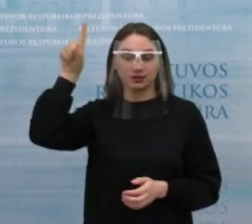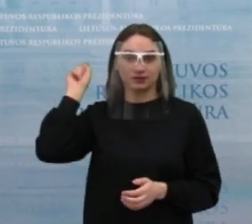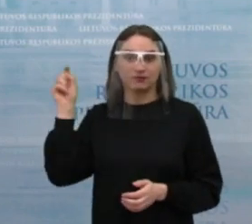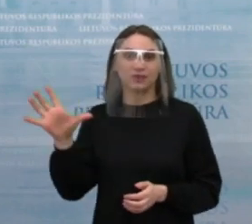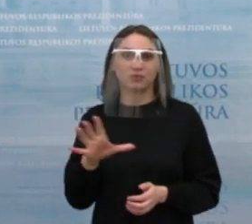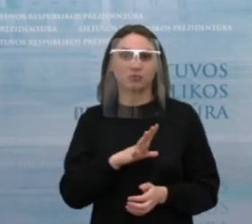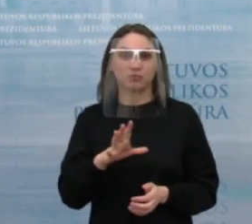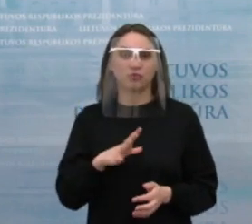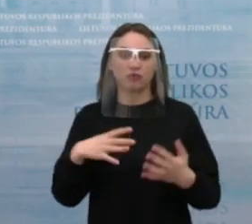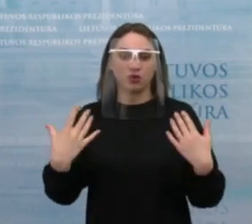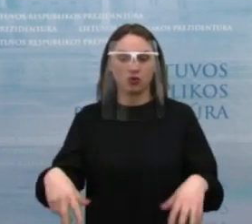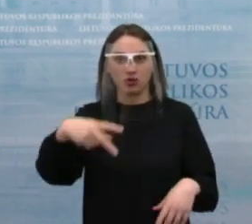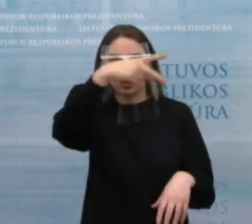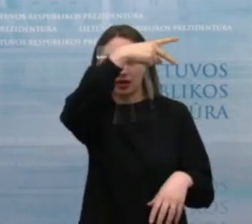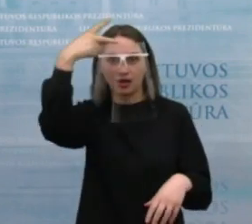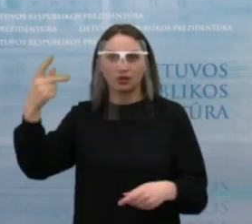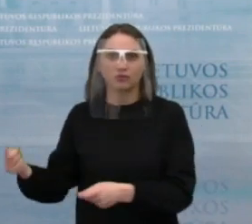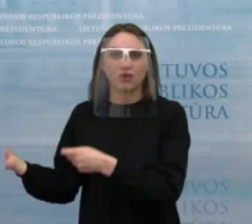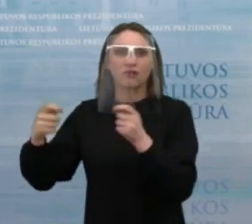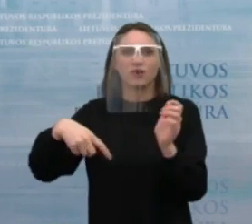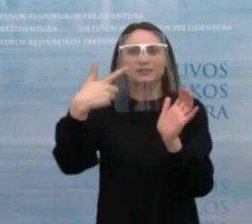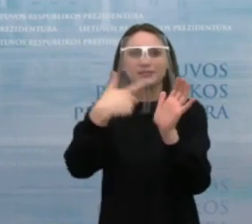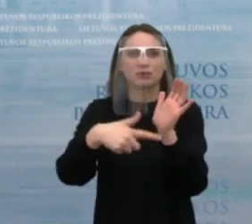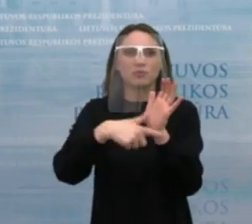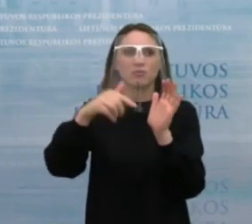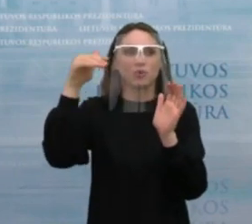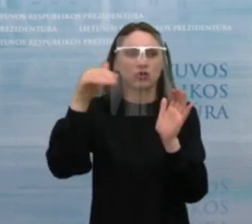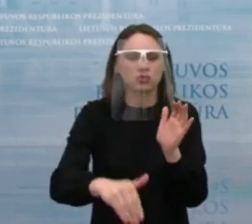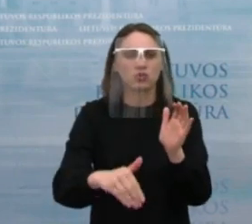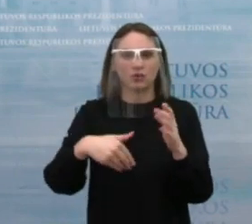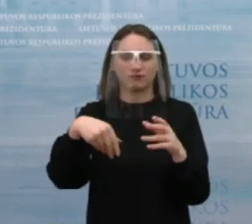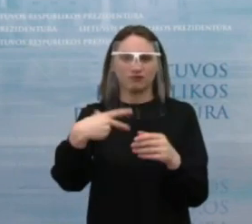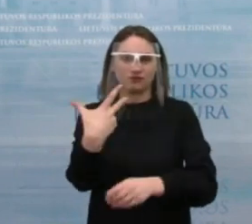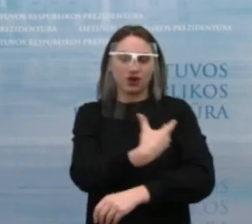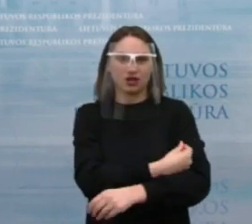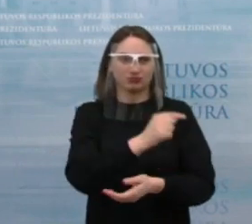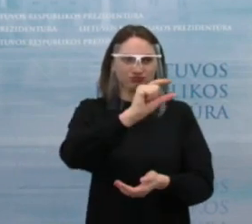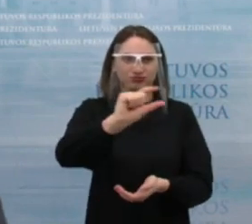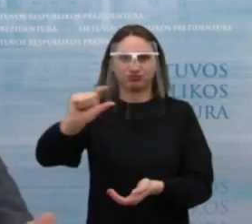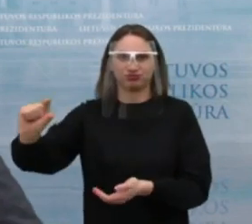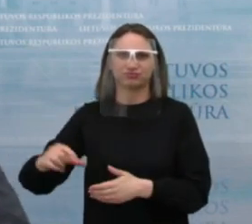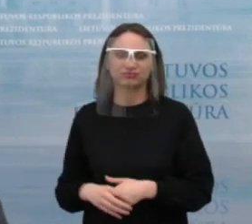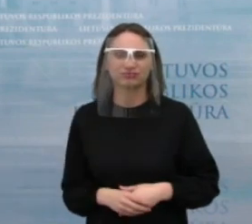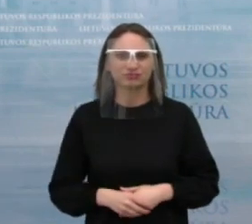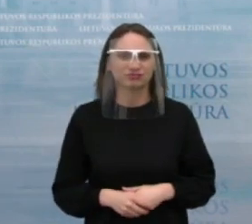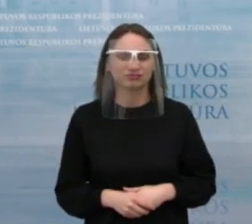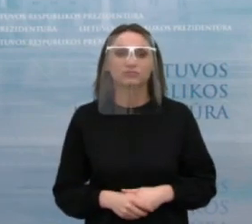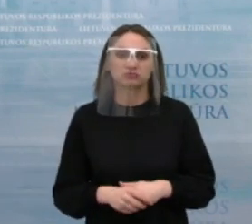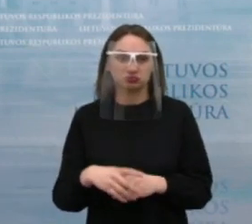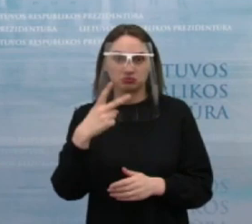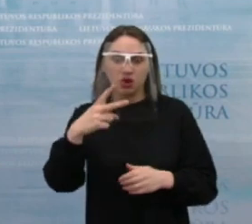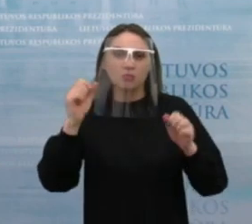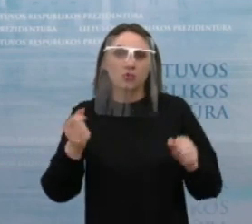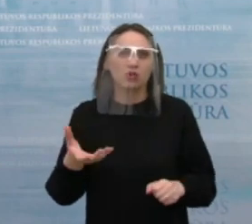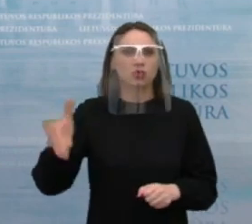mes gavėme į Lietuvą apie 70 tūkstančių vakcinų dozių. Tai reiškia, kad iš tikrųjų yra erdvės spartinti